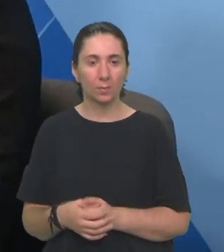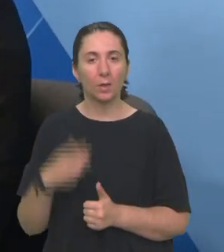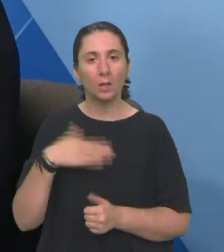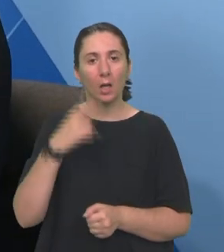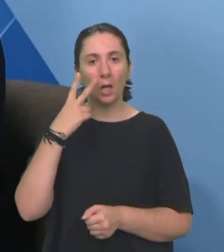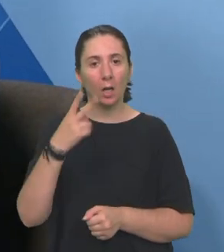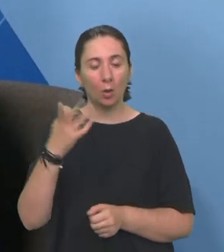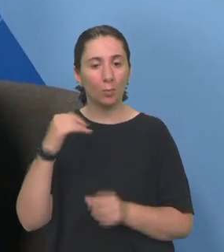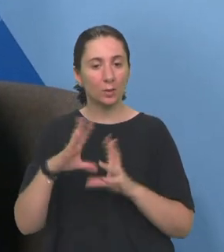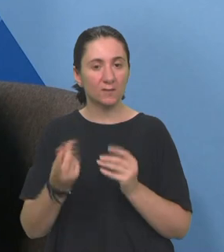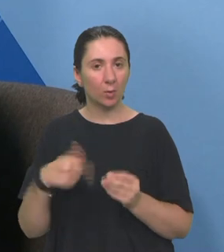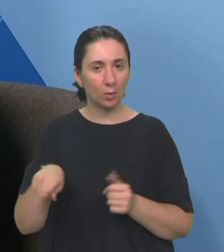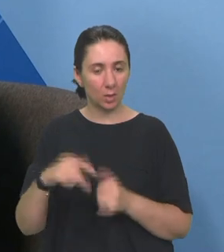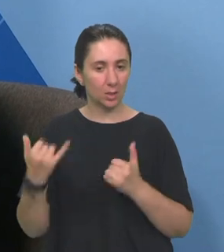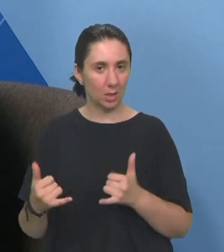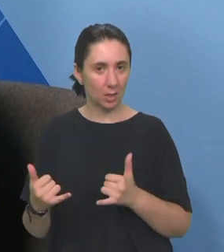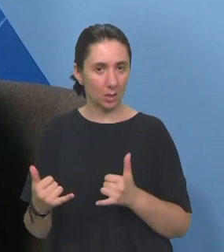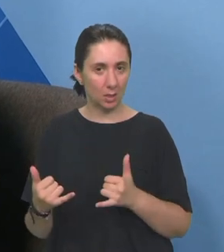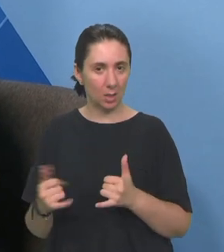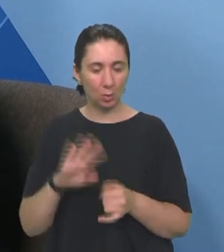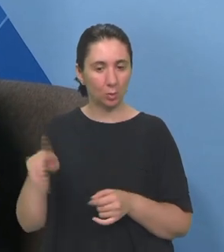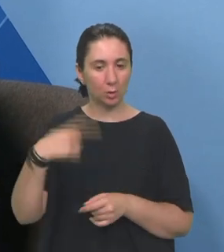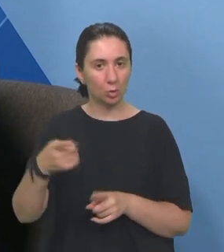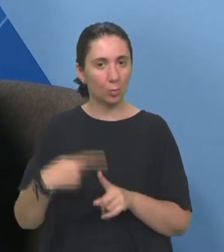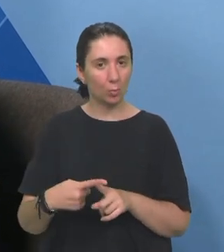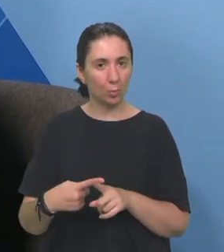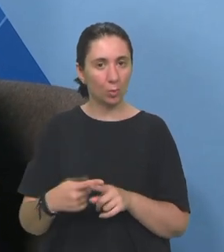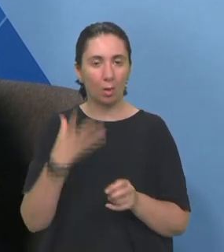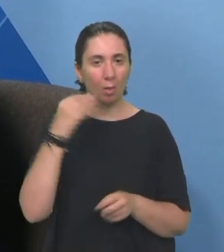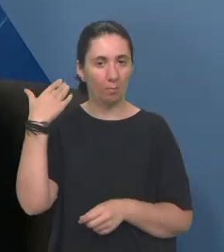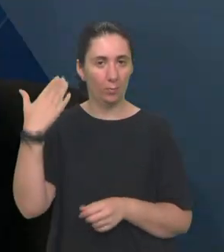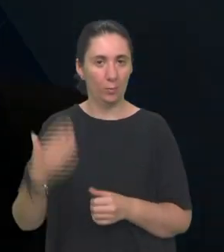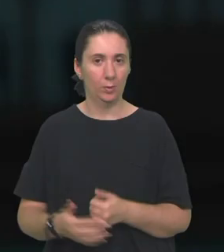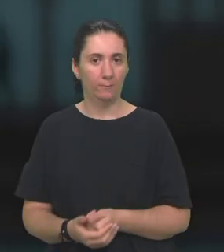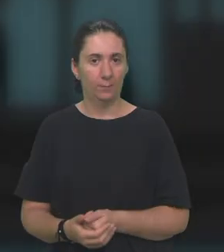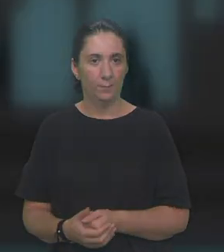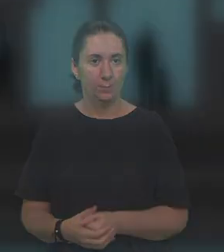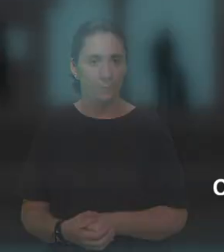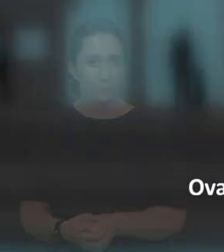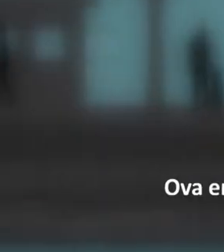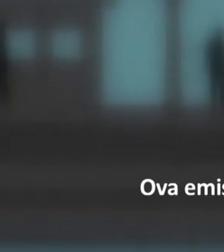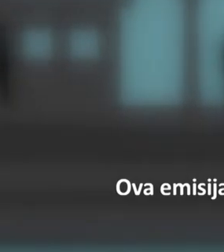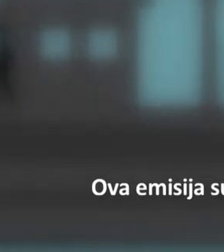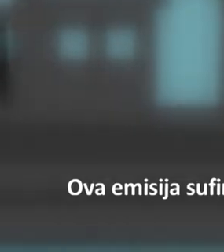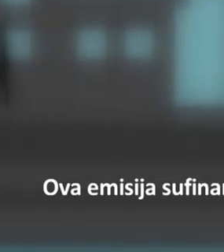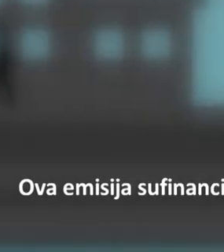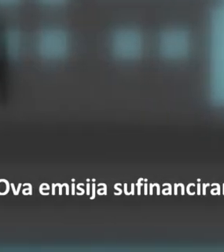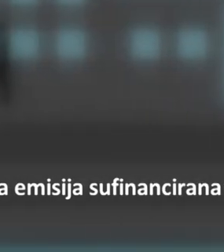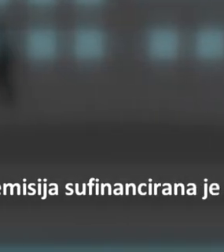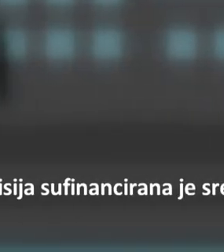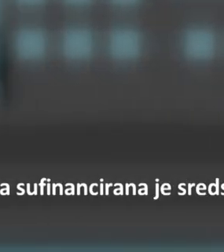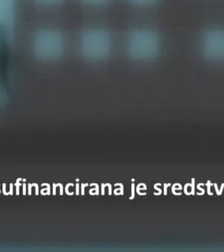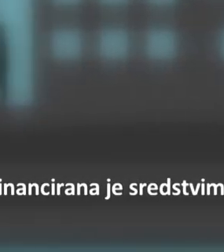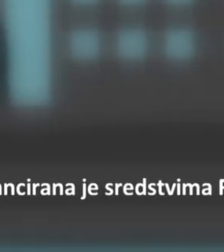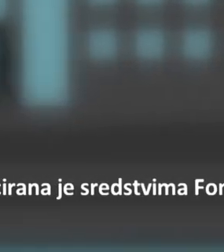Dragi gledatelji to bi bilo sve od nas za danas Do sljedećeg puta Lijep pozdrav I can do anything